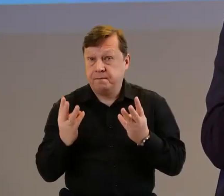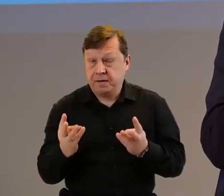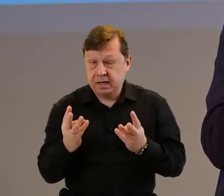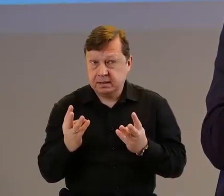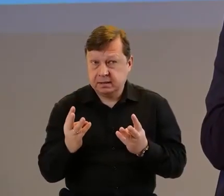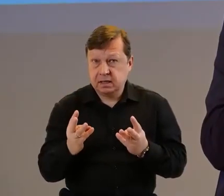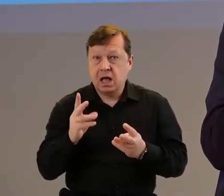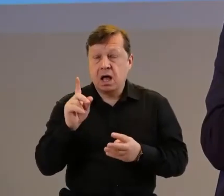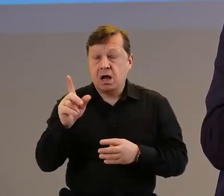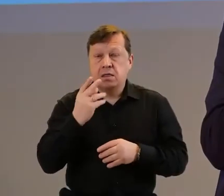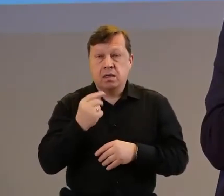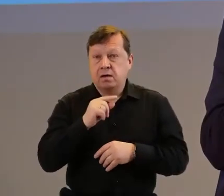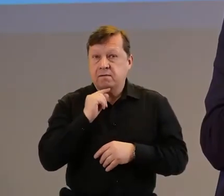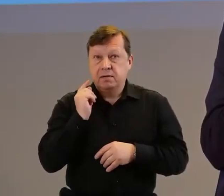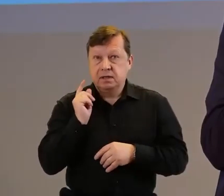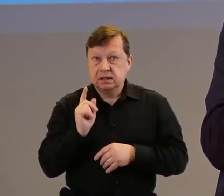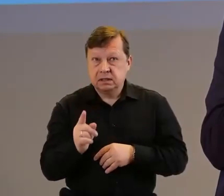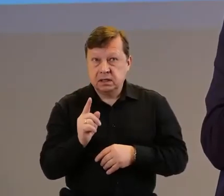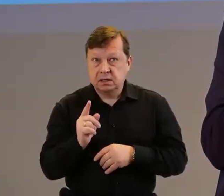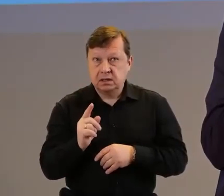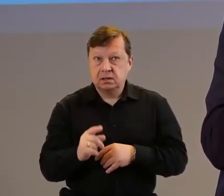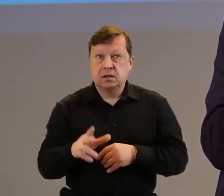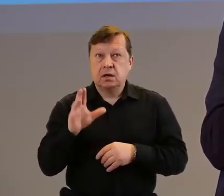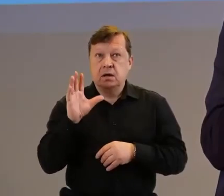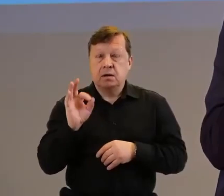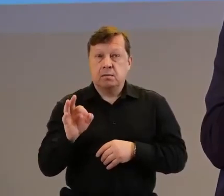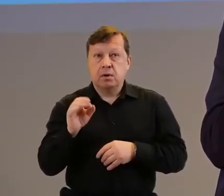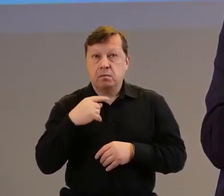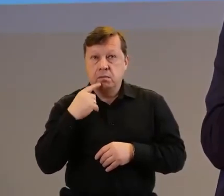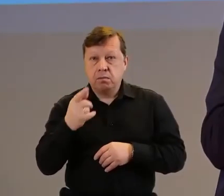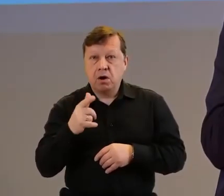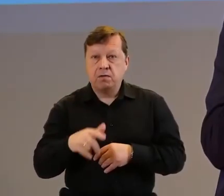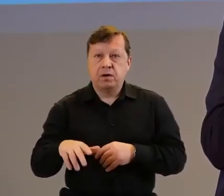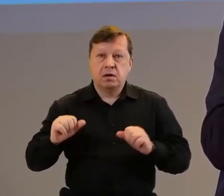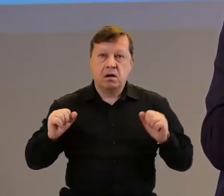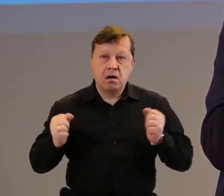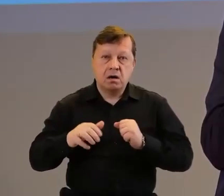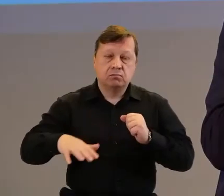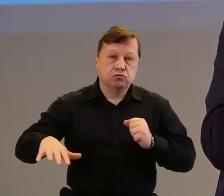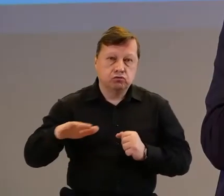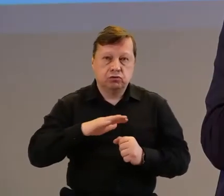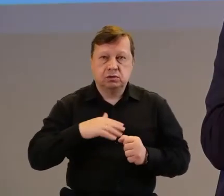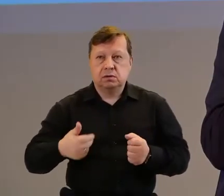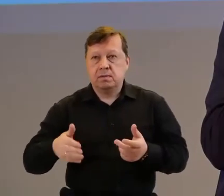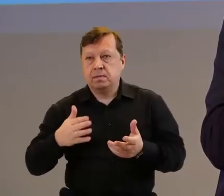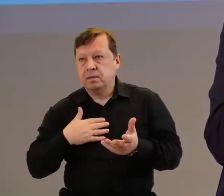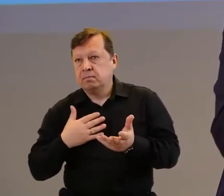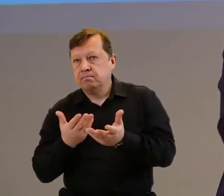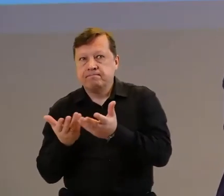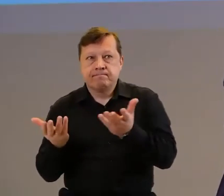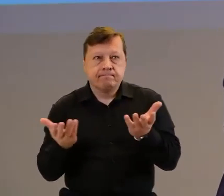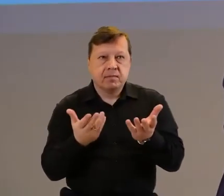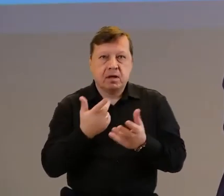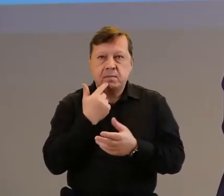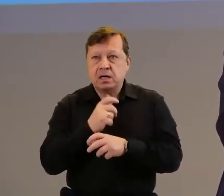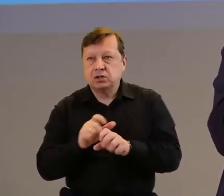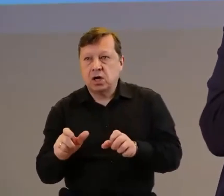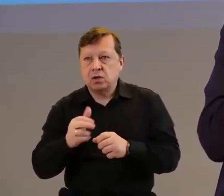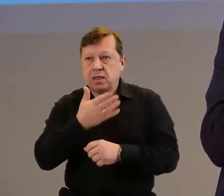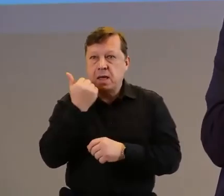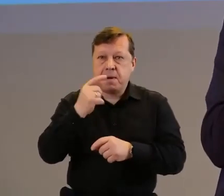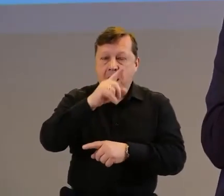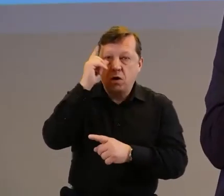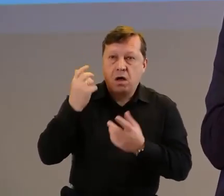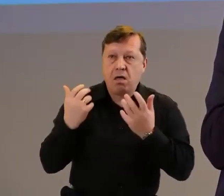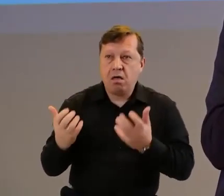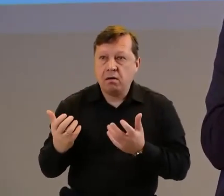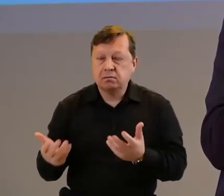nie wystarczy, bo jeżeli nie ma takiej przestrzeni, żeby w ogóle ta aktywność się urodziła, czyli czasu ludzi, chęci,